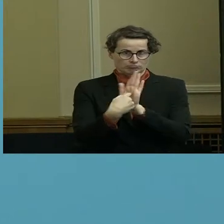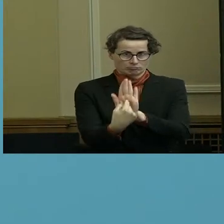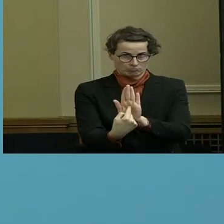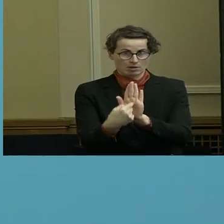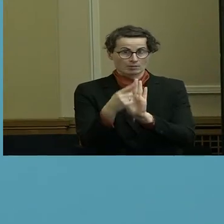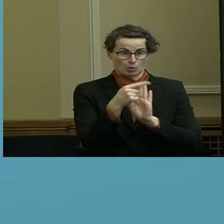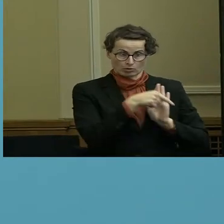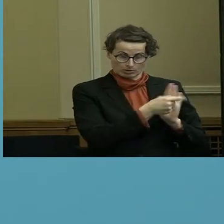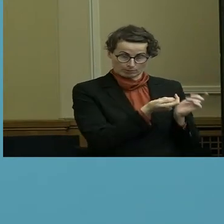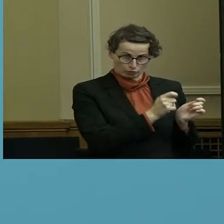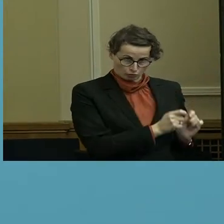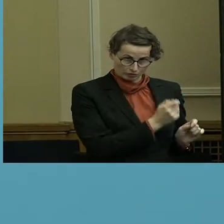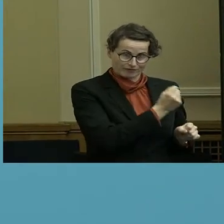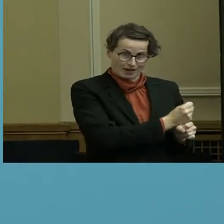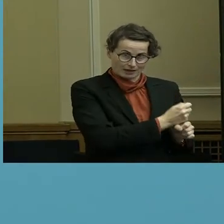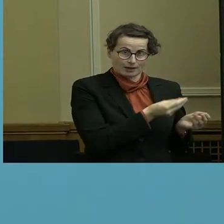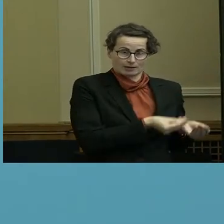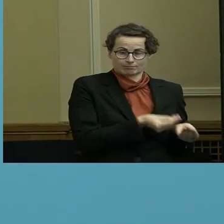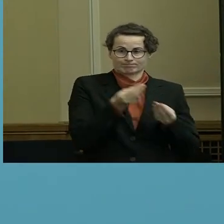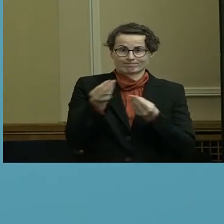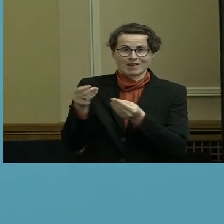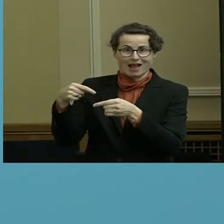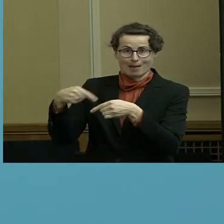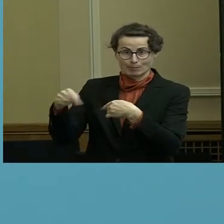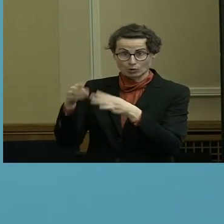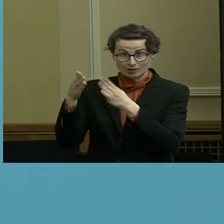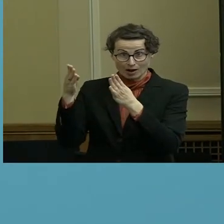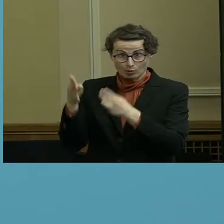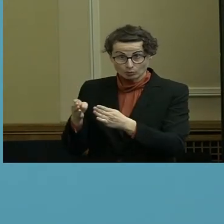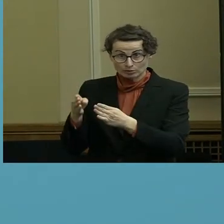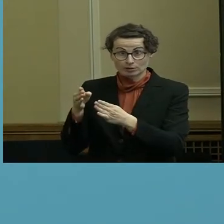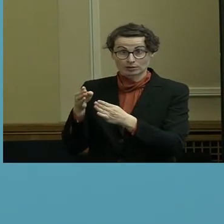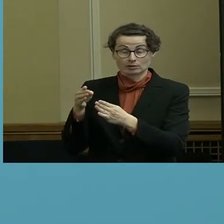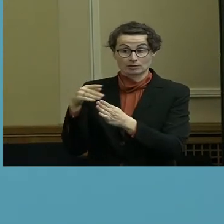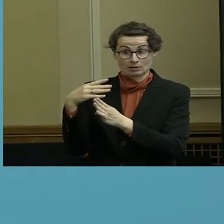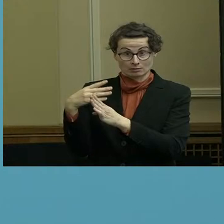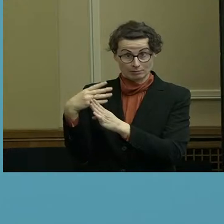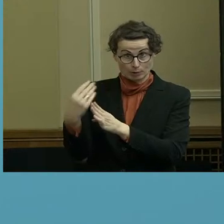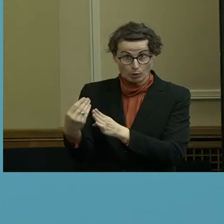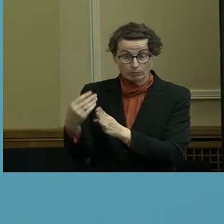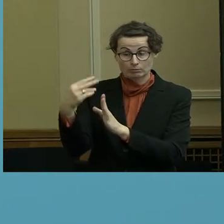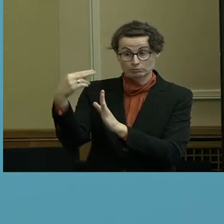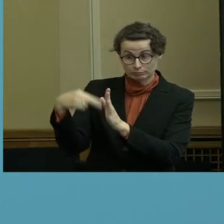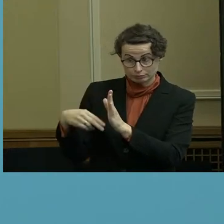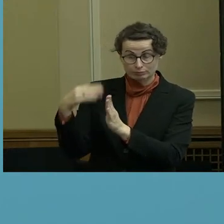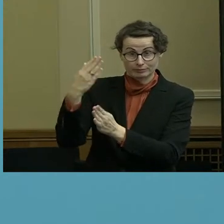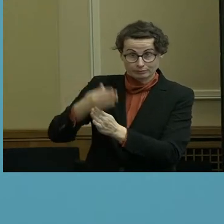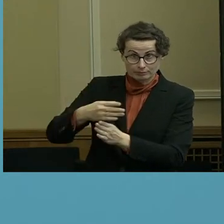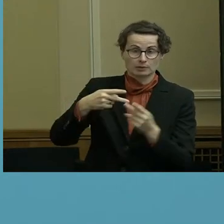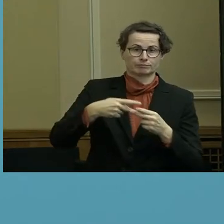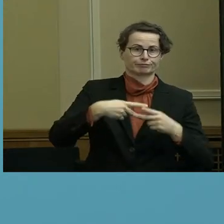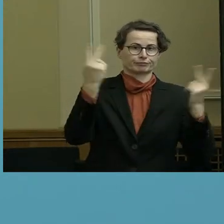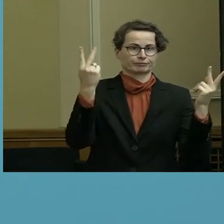Senatsbeschluss ans Abgeordnetenhaus geschickt. Sobald er im Abgeordnetenhaus angekommen ist, wird er dann auch publiziert.